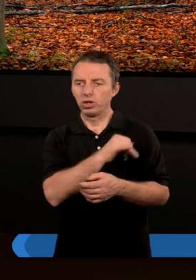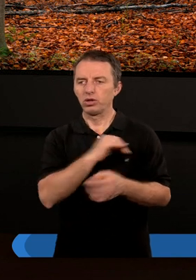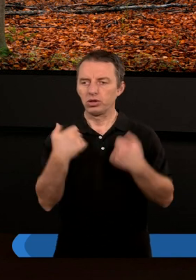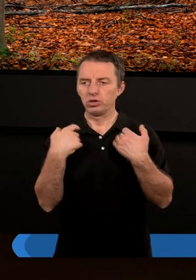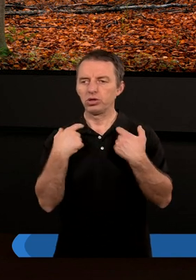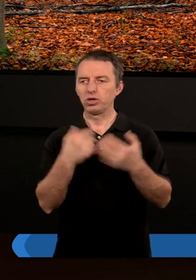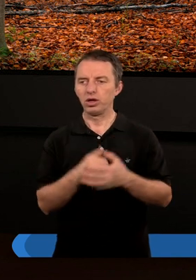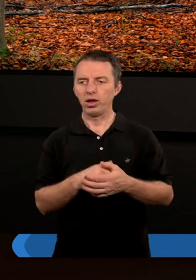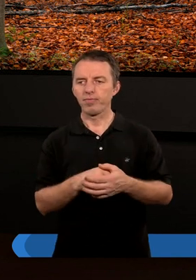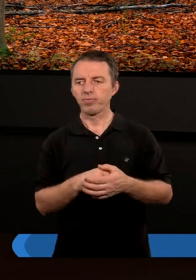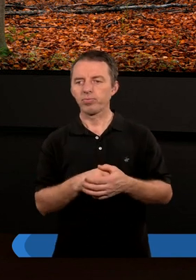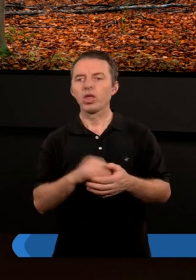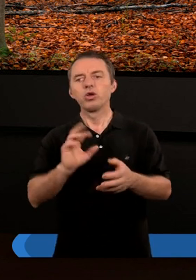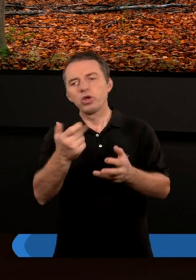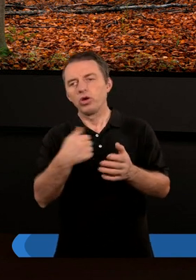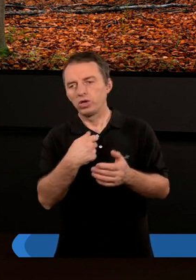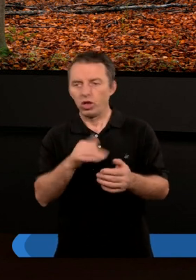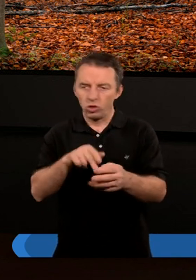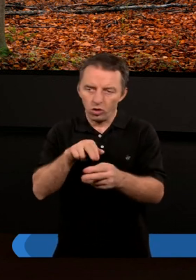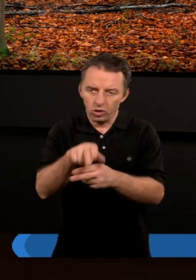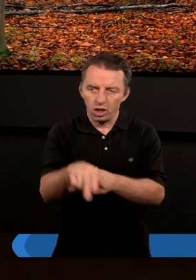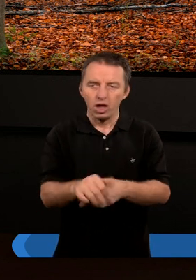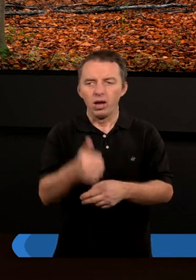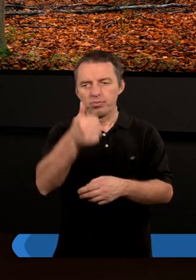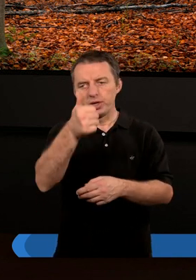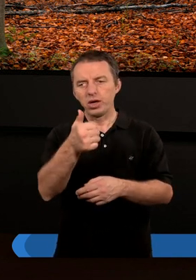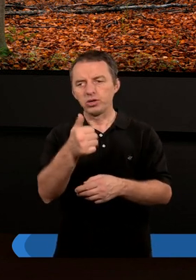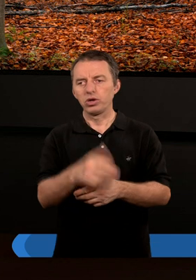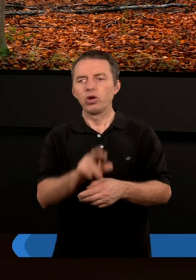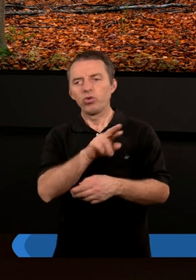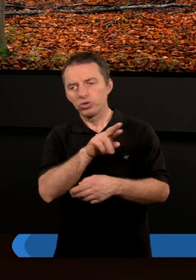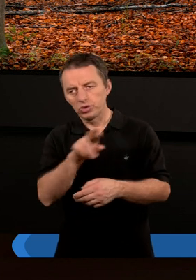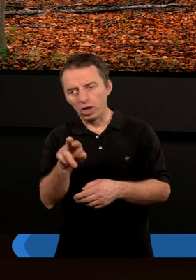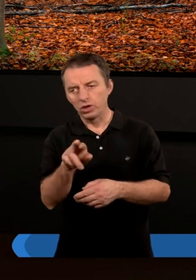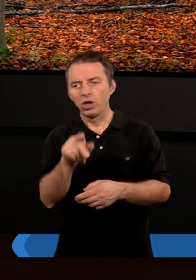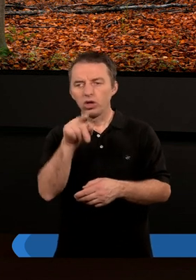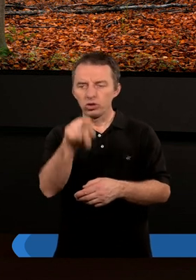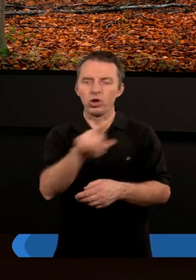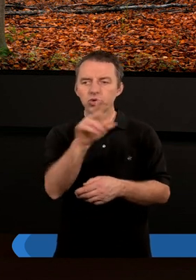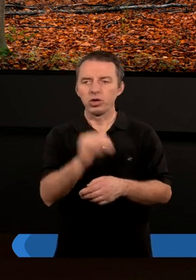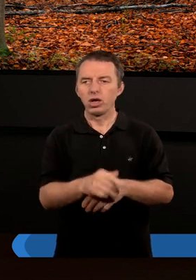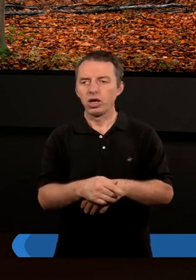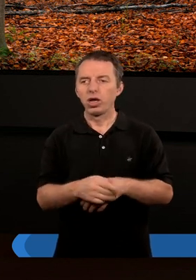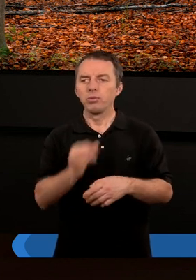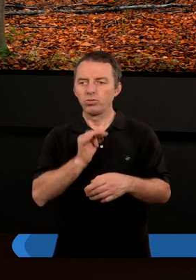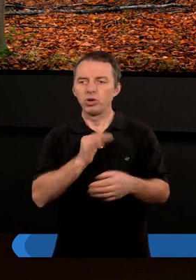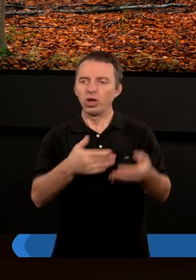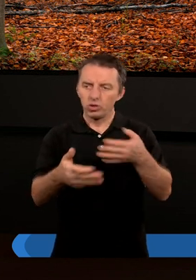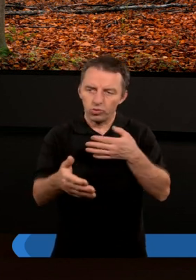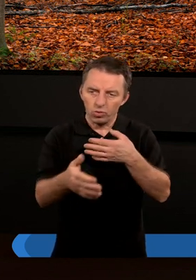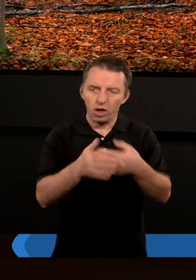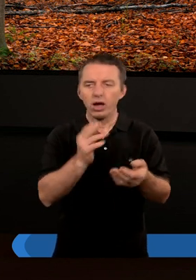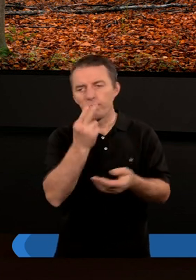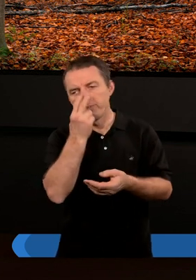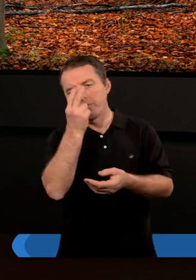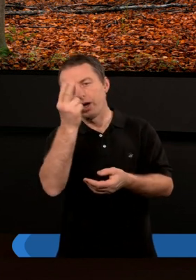rzeczy wypisałem, to coś, do czego ja doszedłem. To jest pierwsza rzecz, to to, że przez moje słabości